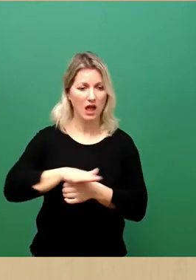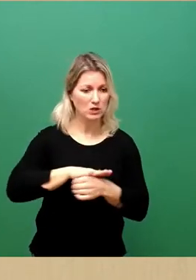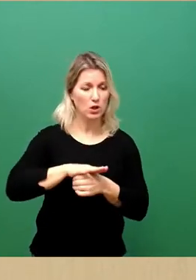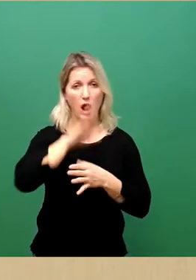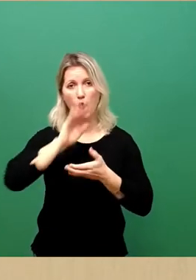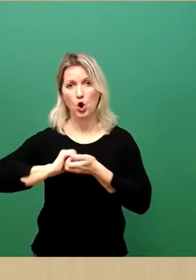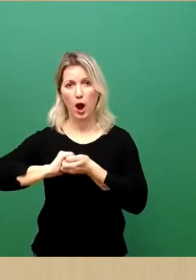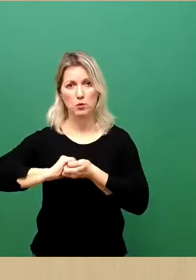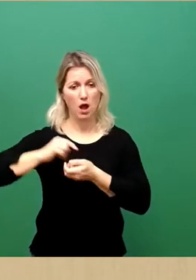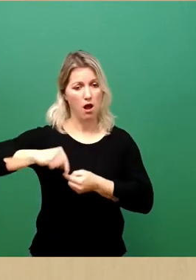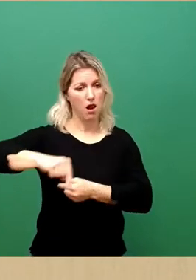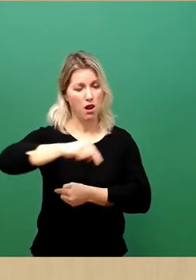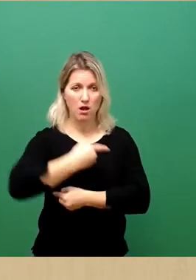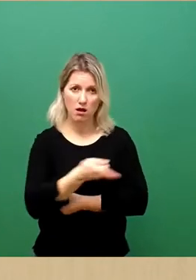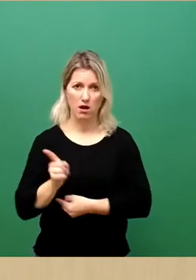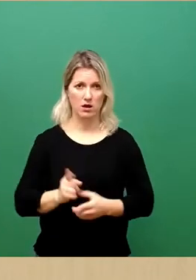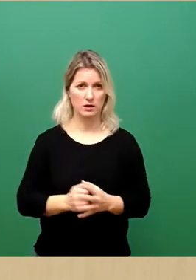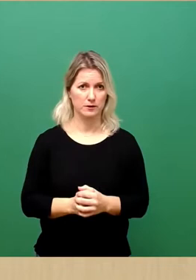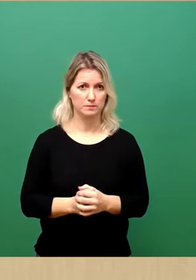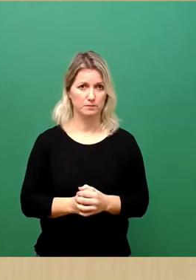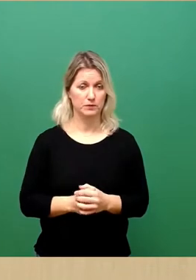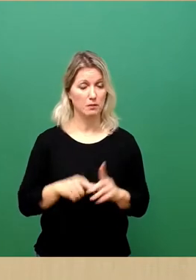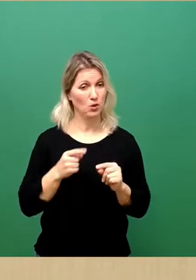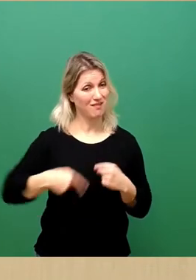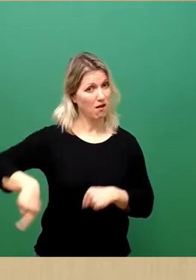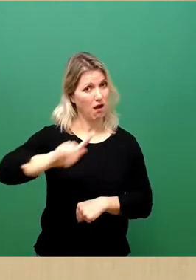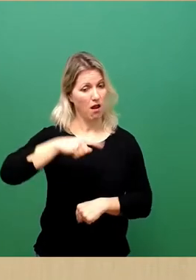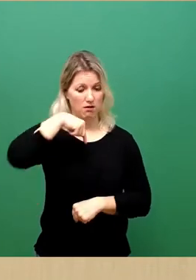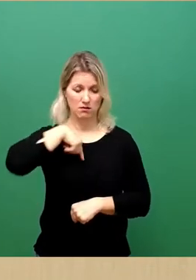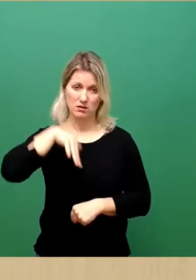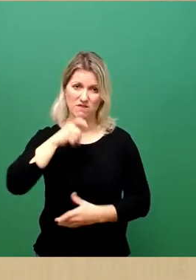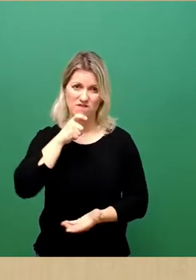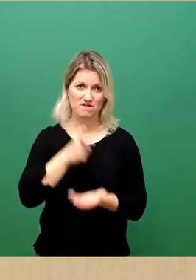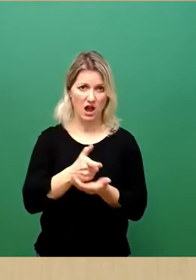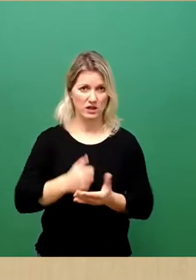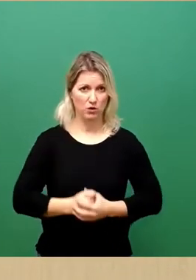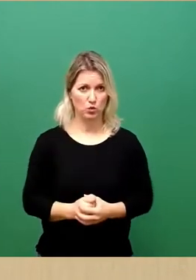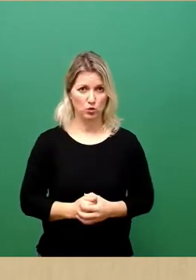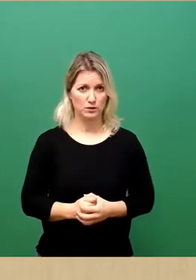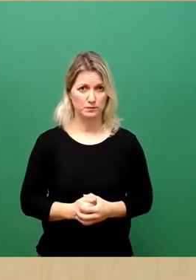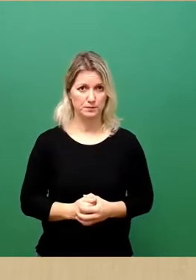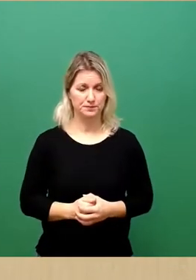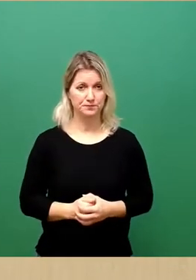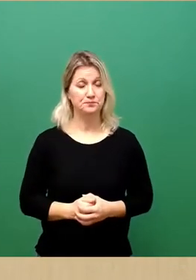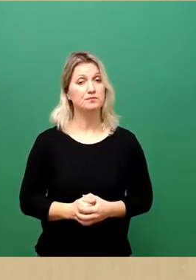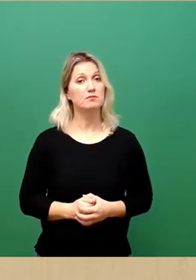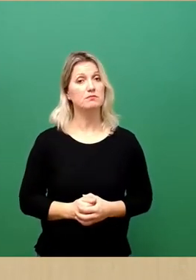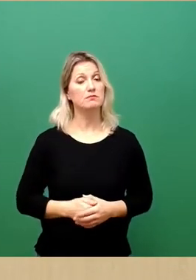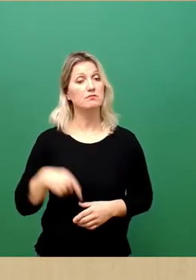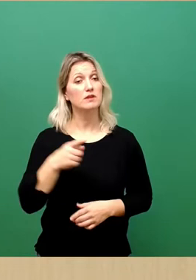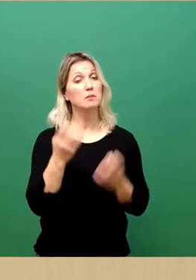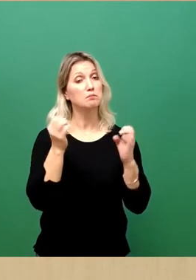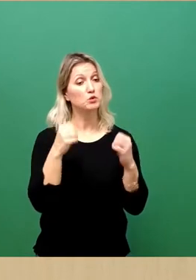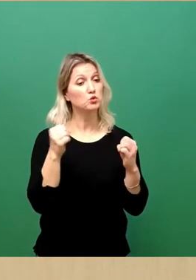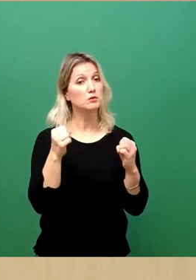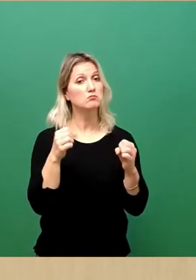Ebene. Wir tragen alle Verantwortung. Mit der Verlegung Ihres Beschlusses auf den heutigen Abend steht